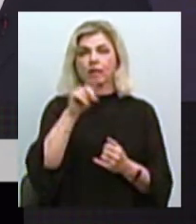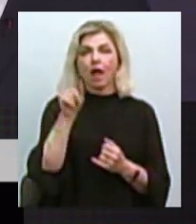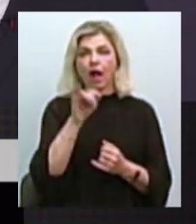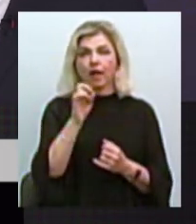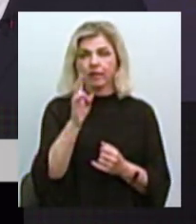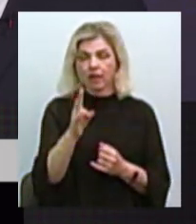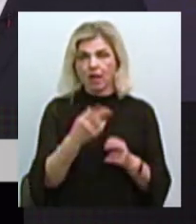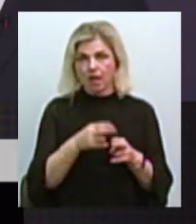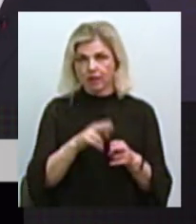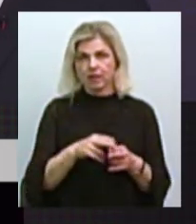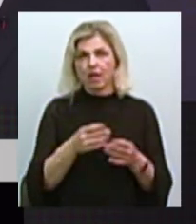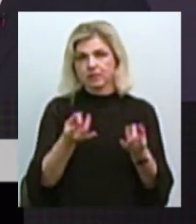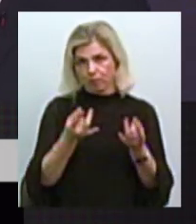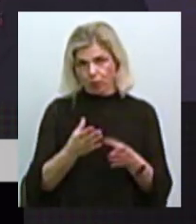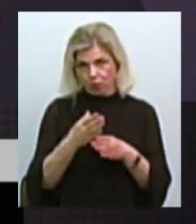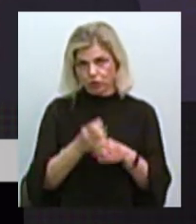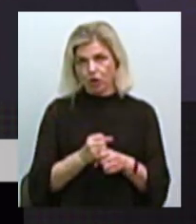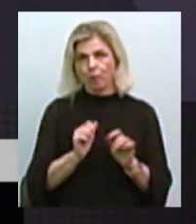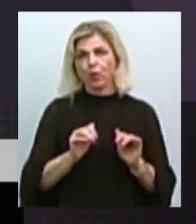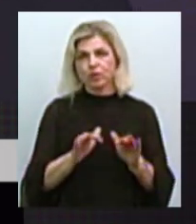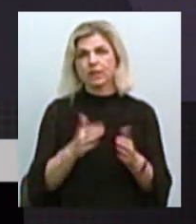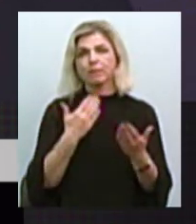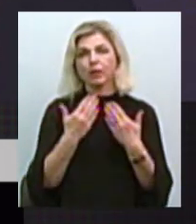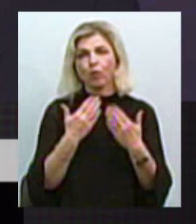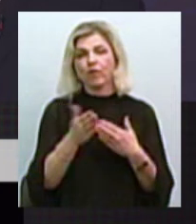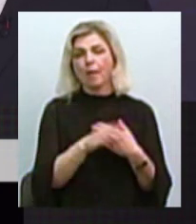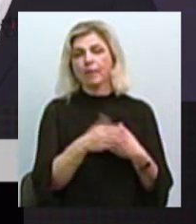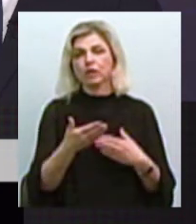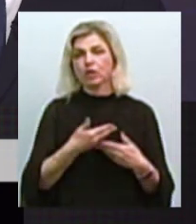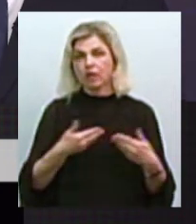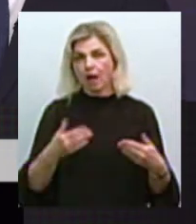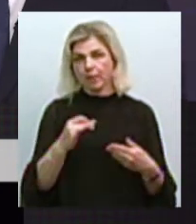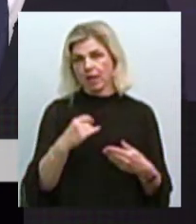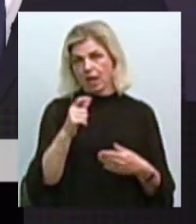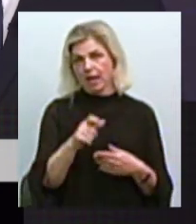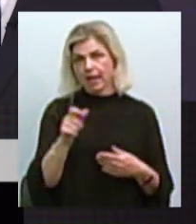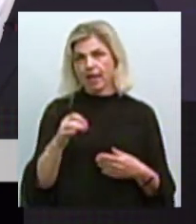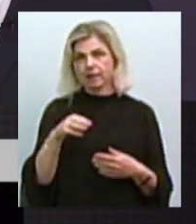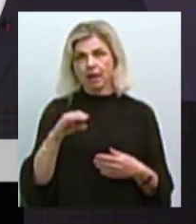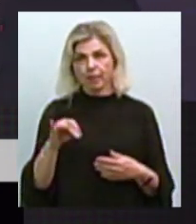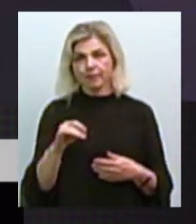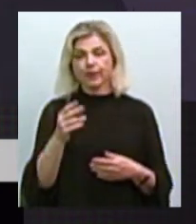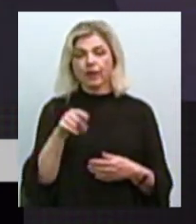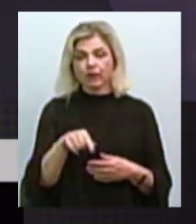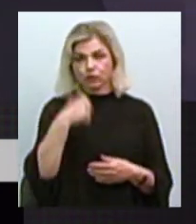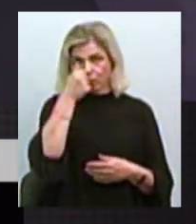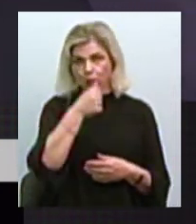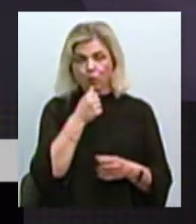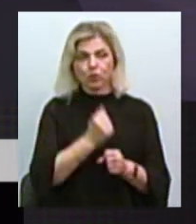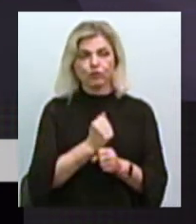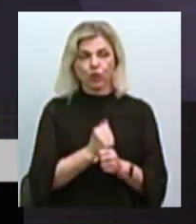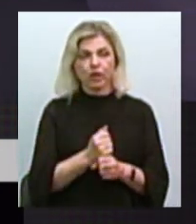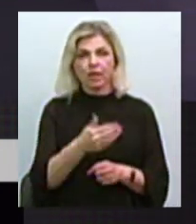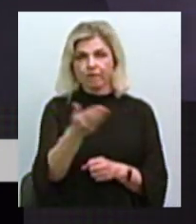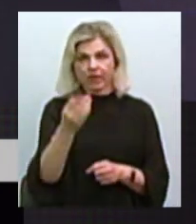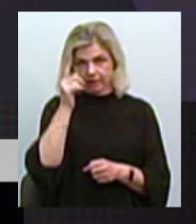Тому що це сьогодні спрощує процес спілкування між нами і нашими клієнтами. Для цього ми тільки в цьому році створили, ви знаєте, що